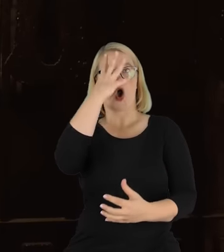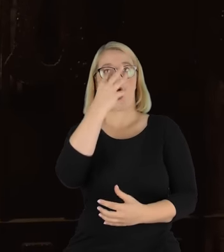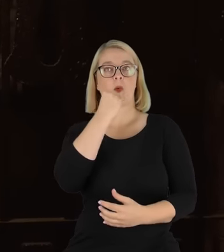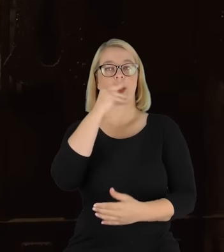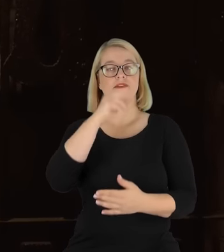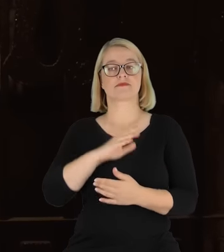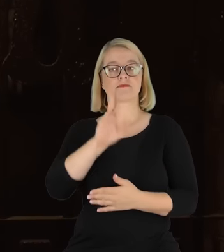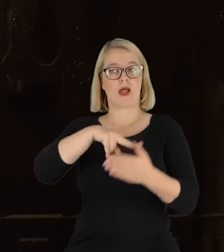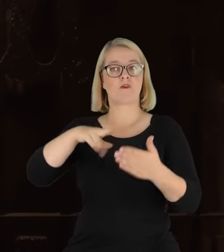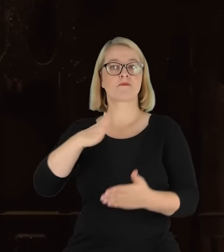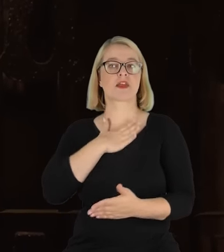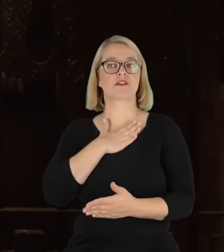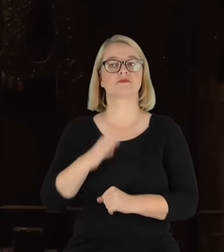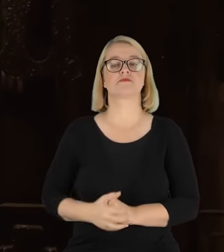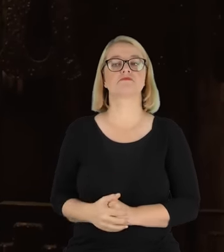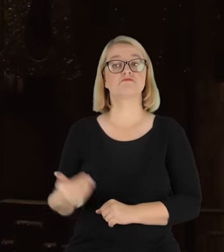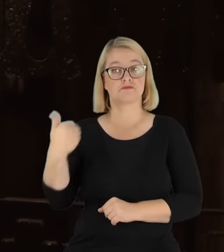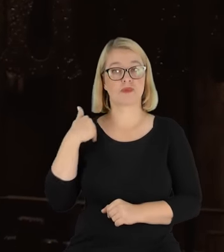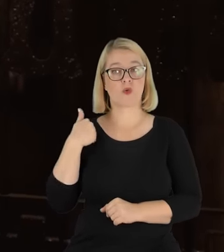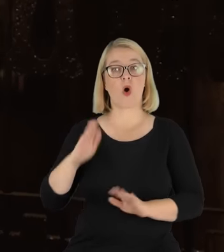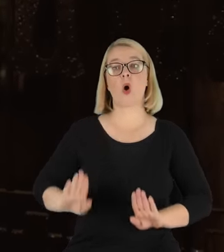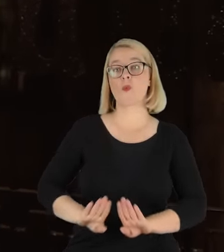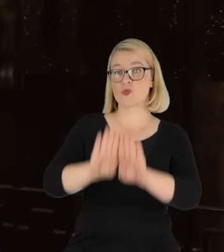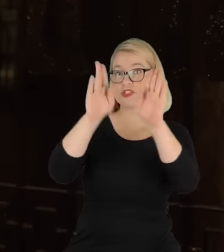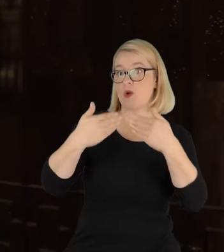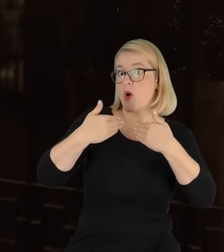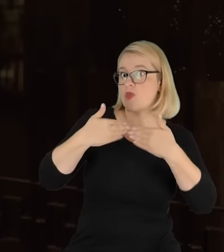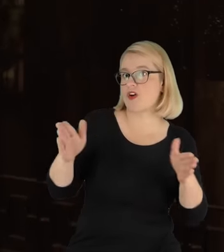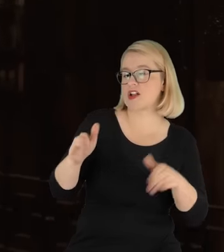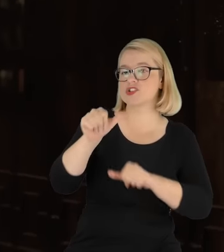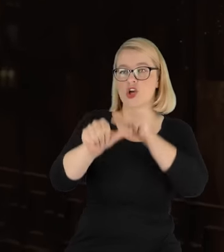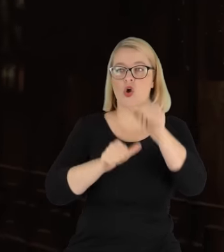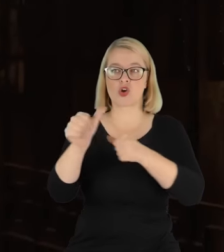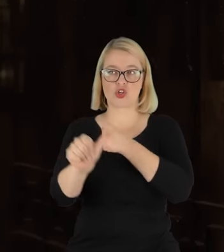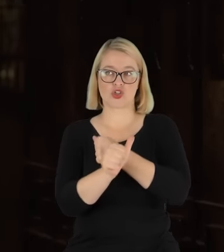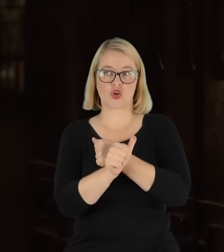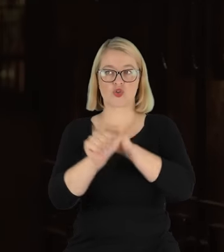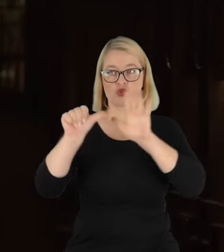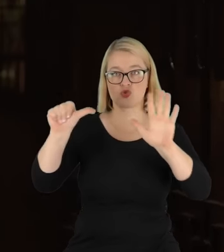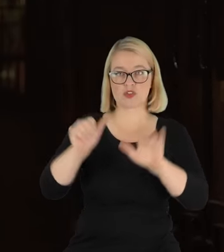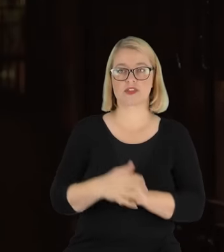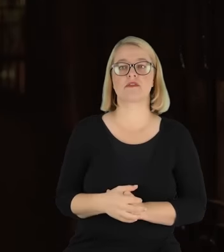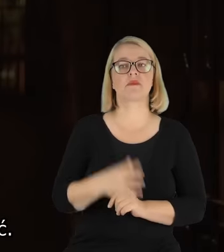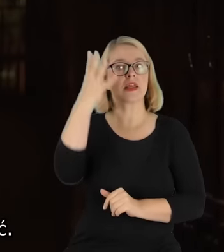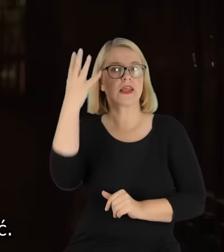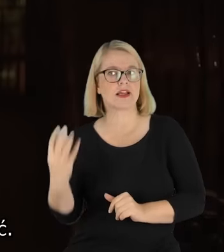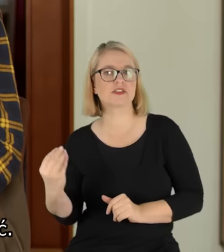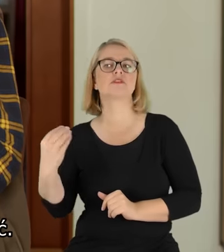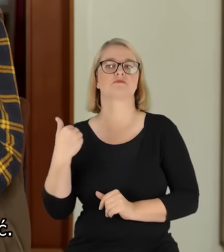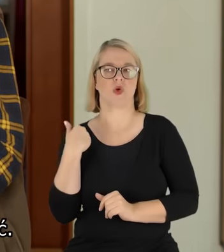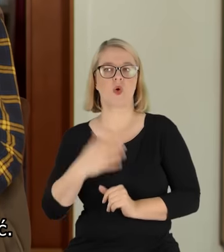otwarcie muzeum, właśnie to w 66 roku w jesieni,